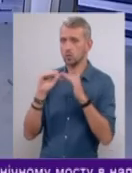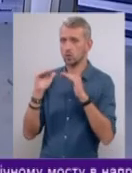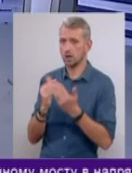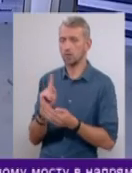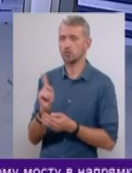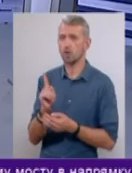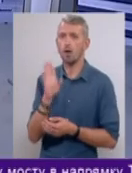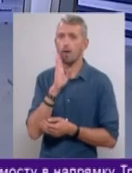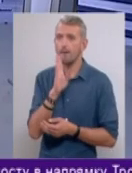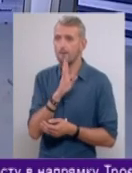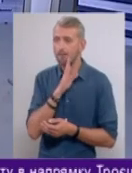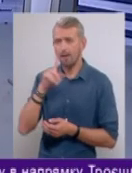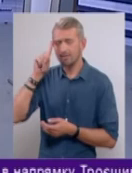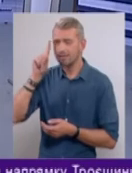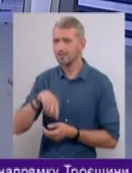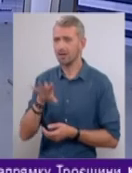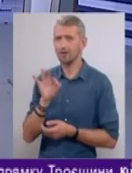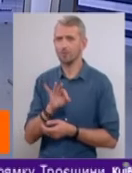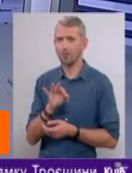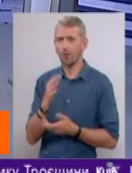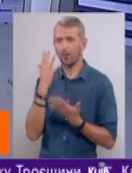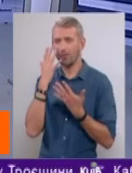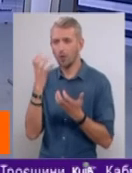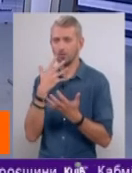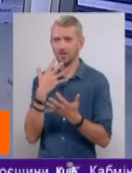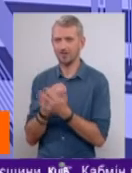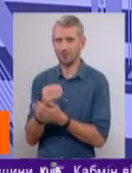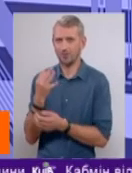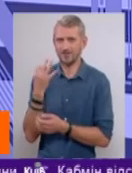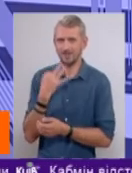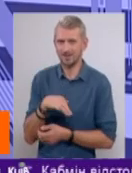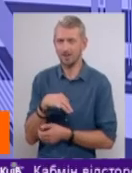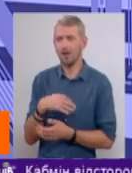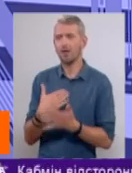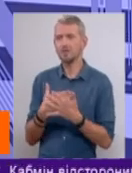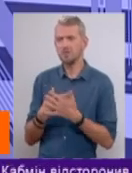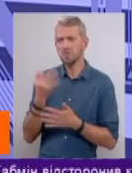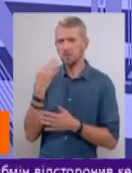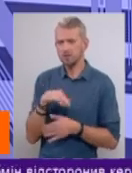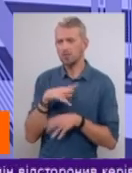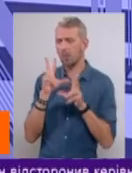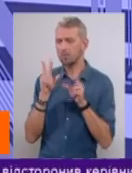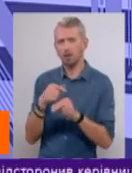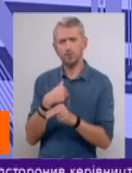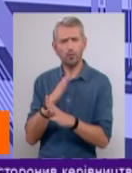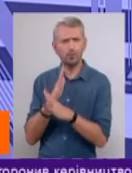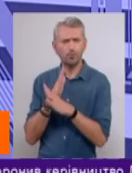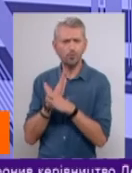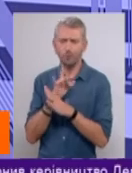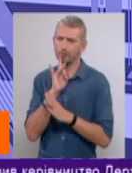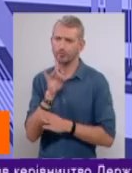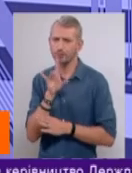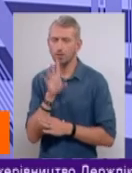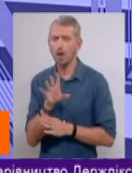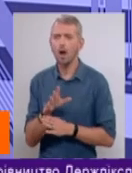мати, в принципі, знала про захоплення свого сина, і він її нібито обіцяв з цим зав'язати. Ну, власне,